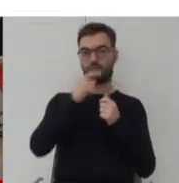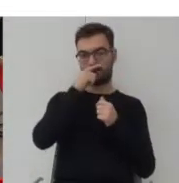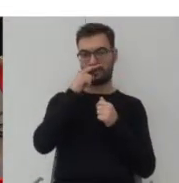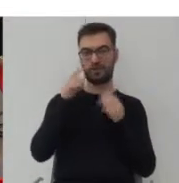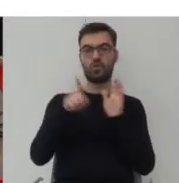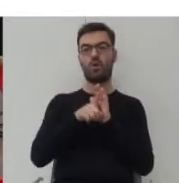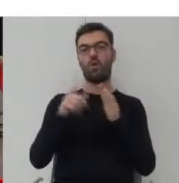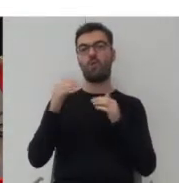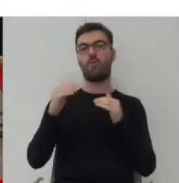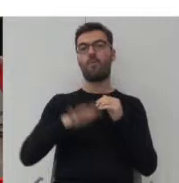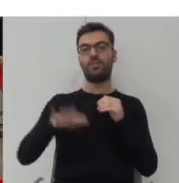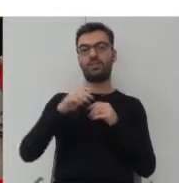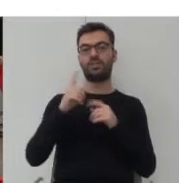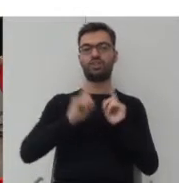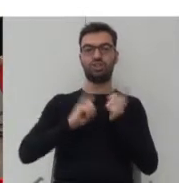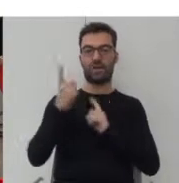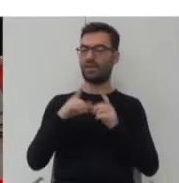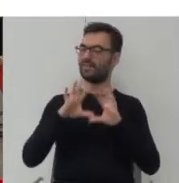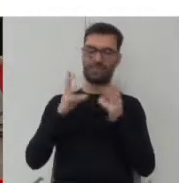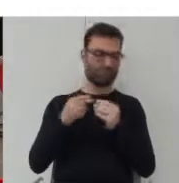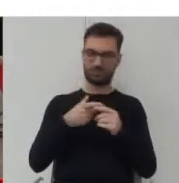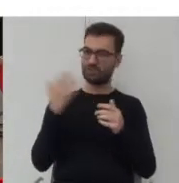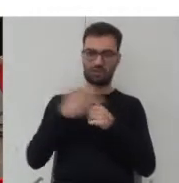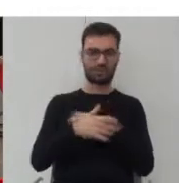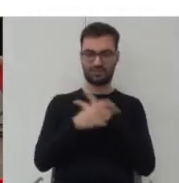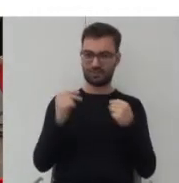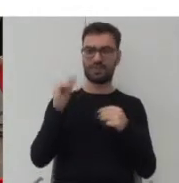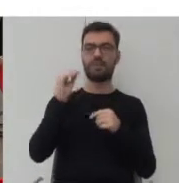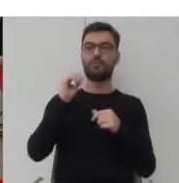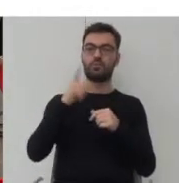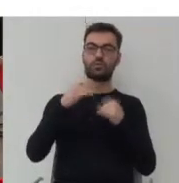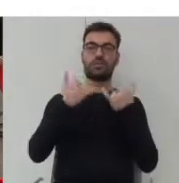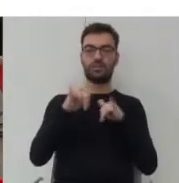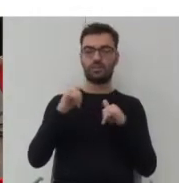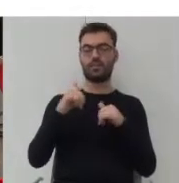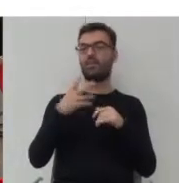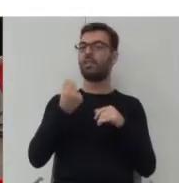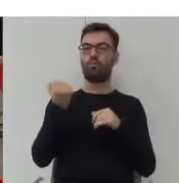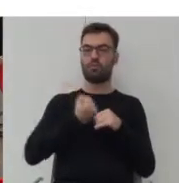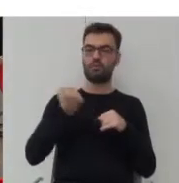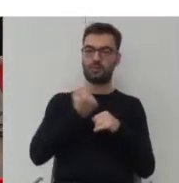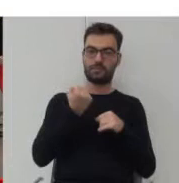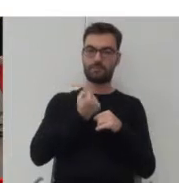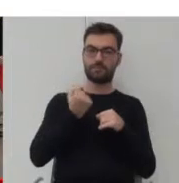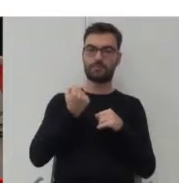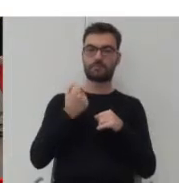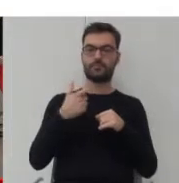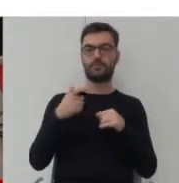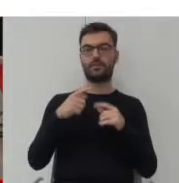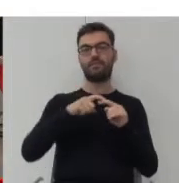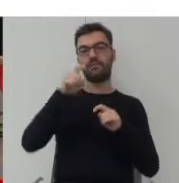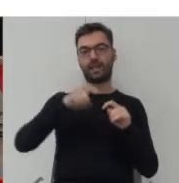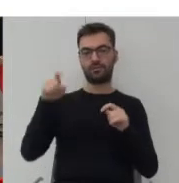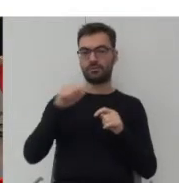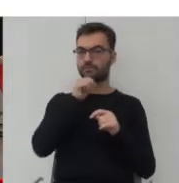powierzchni działki, a to nie jest wszystko, ponieważ istnieją inne, nieużywane przez nas wskaźniki,